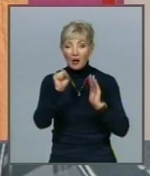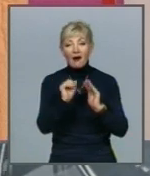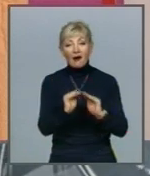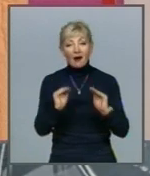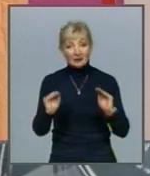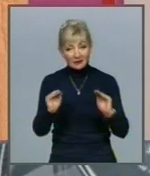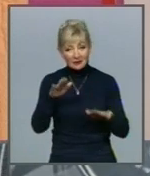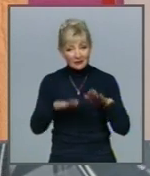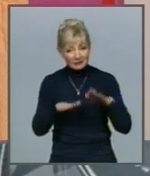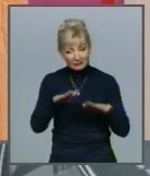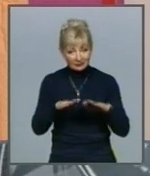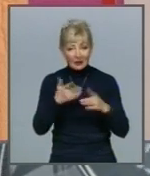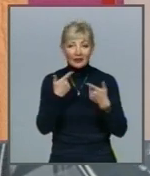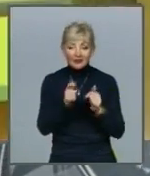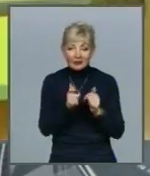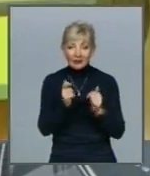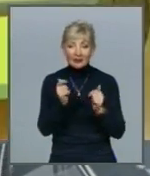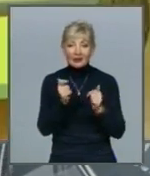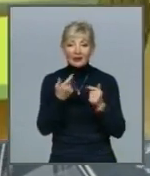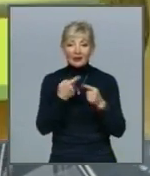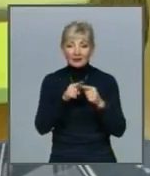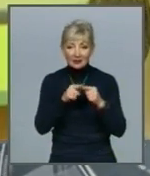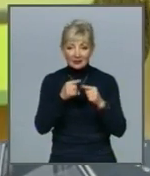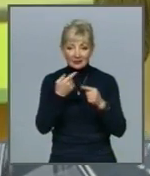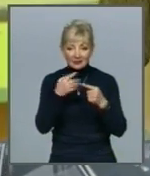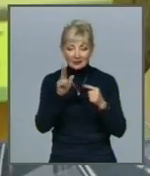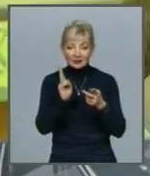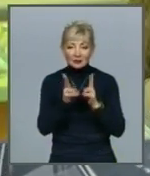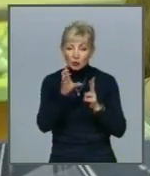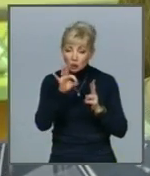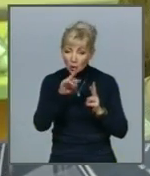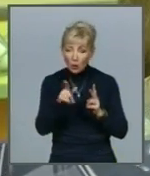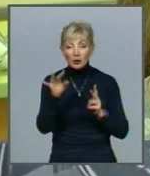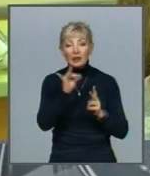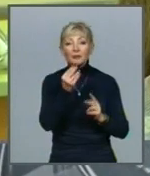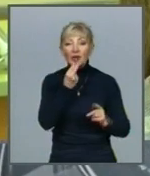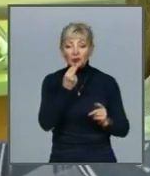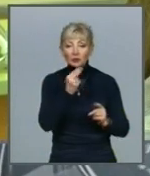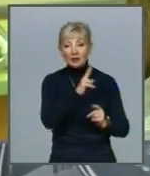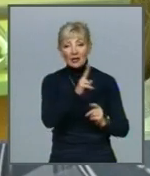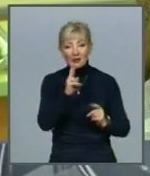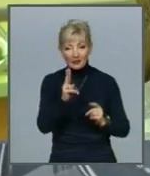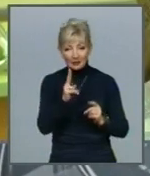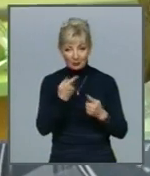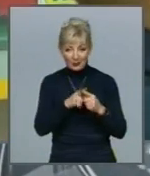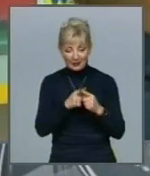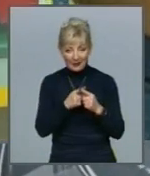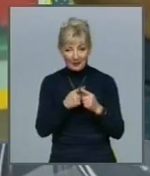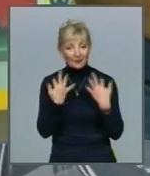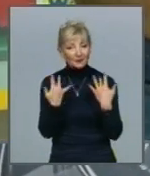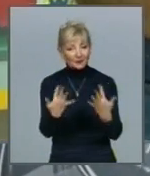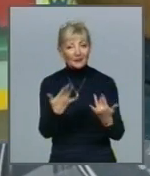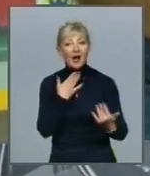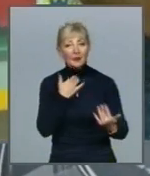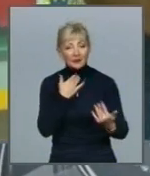увагою готують страви де обмежена вільна рідина, кухонна сіль, а також продукти, які збуджують апетит Страви